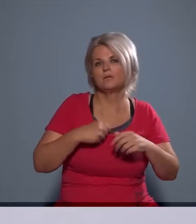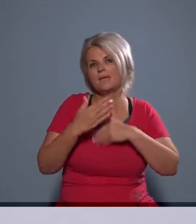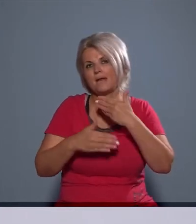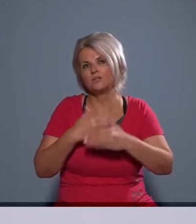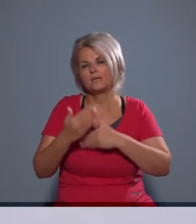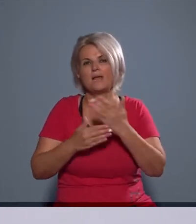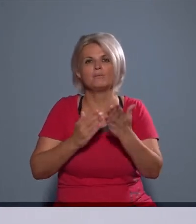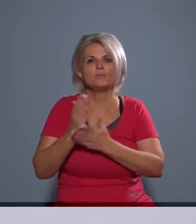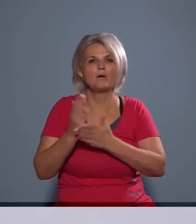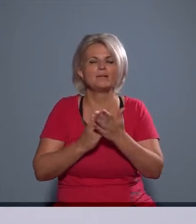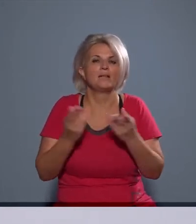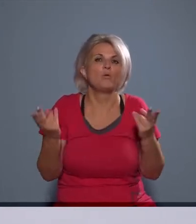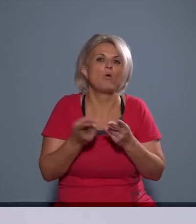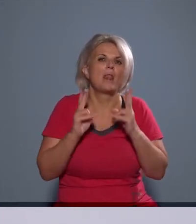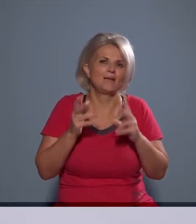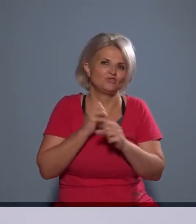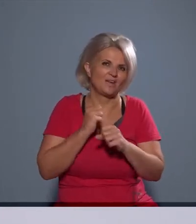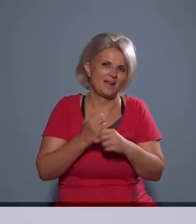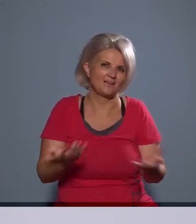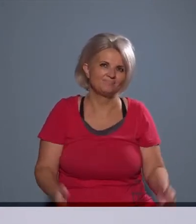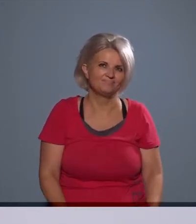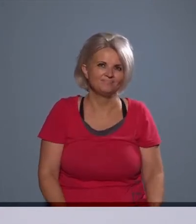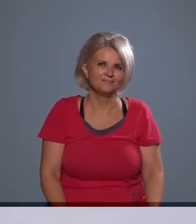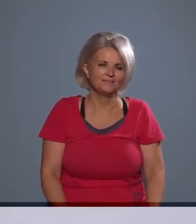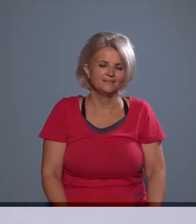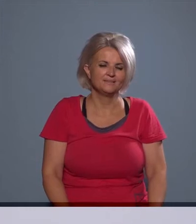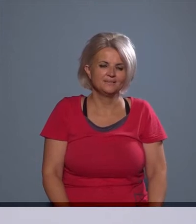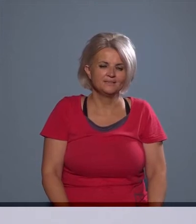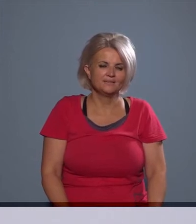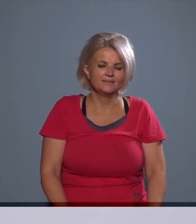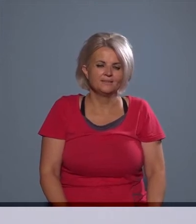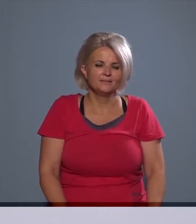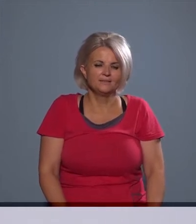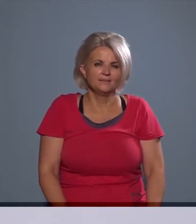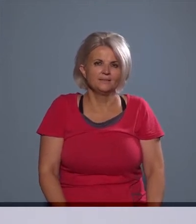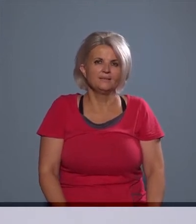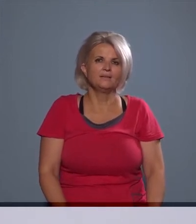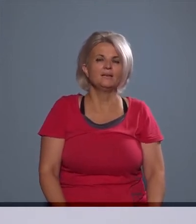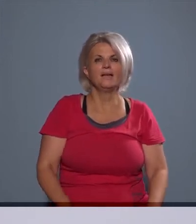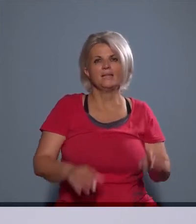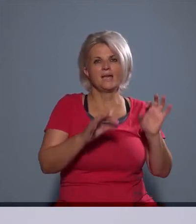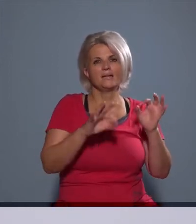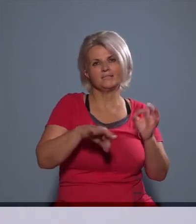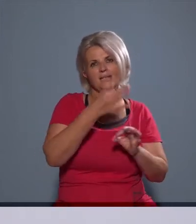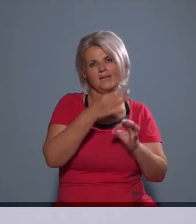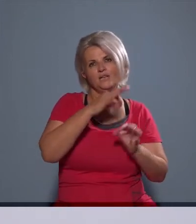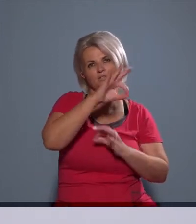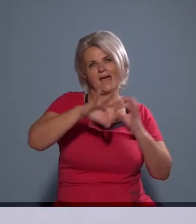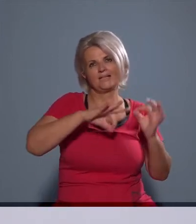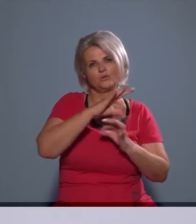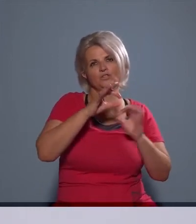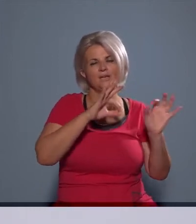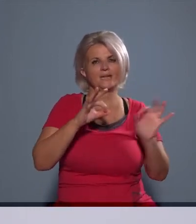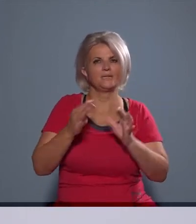vagy éppen kereskedelmi szolgáltató tevékenységet, és nyilván egy ilyen zen és táncos